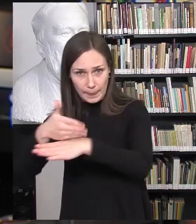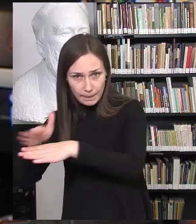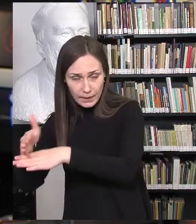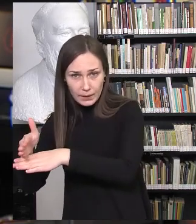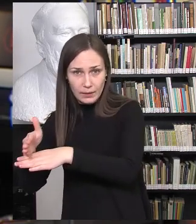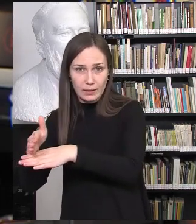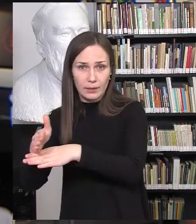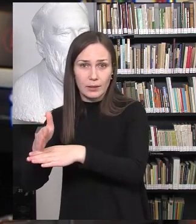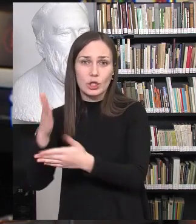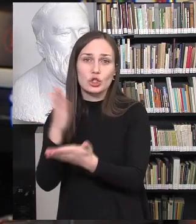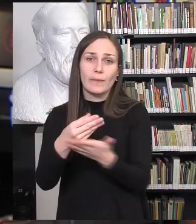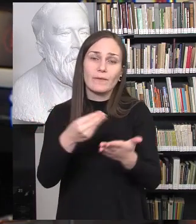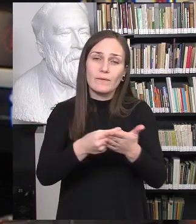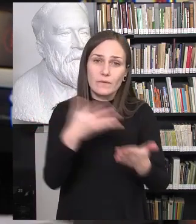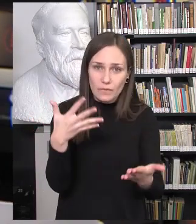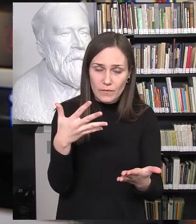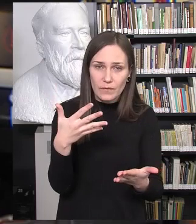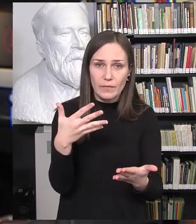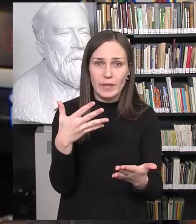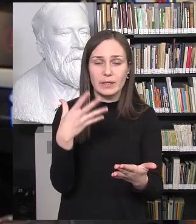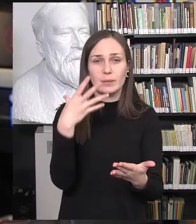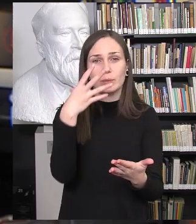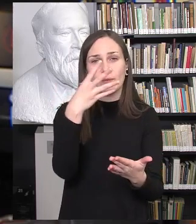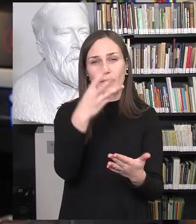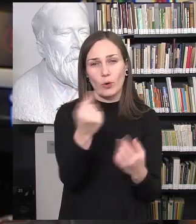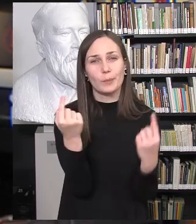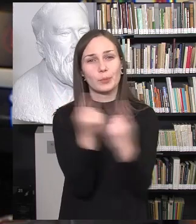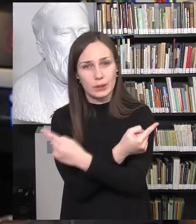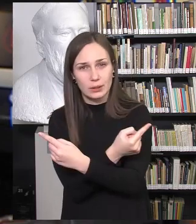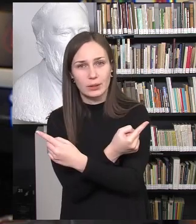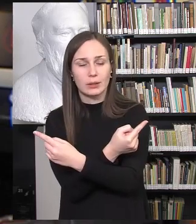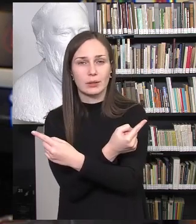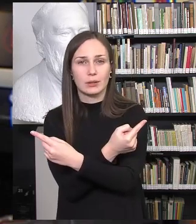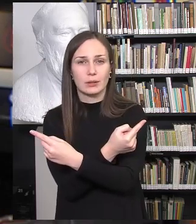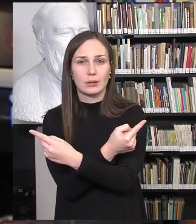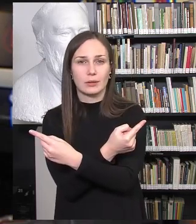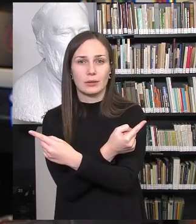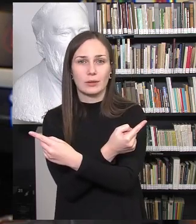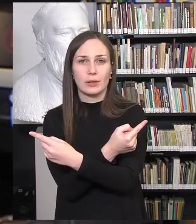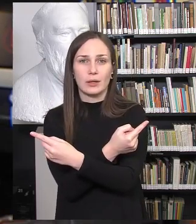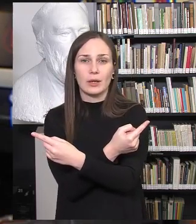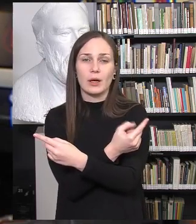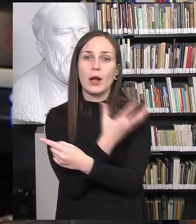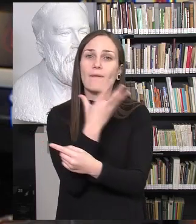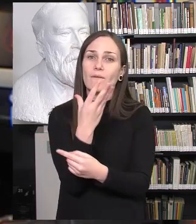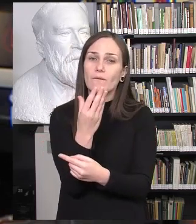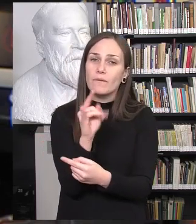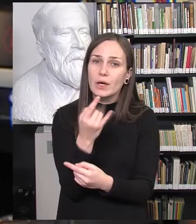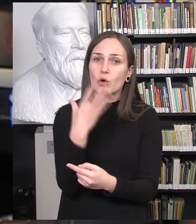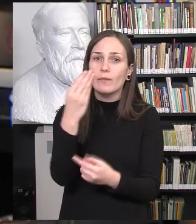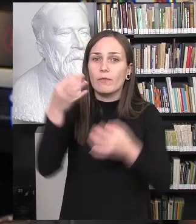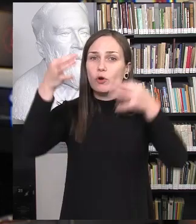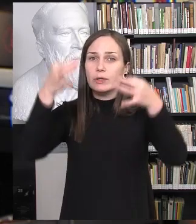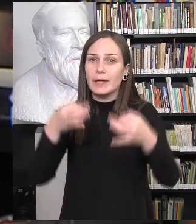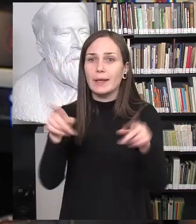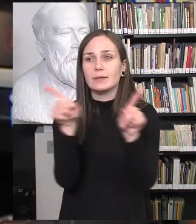vis tiek vertybių susidūrimas, ar netampa tada vaiko teisai tą kokybišką švietimą, tam tikrą